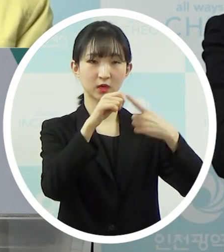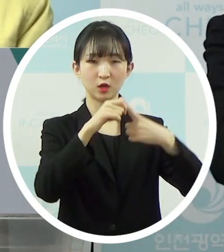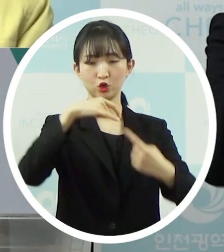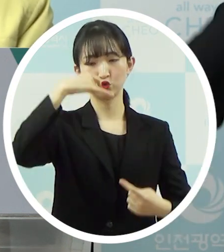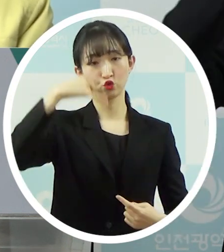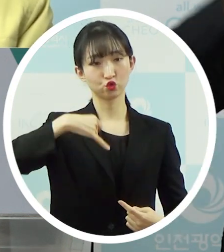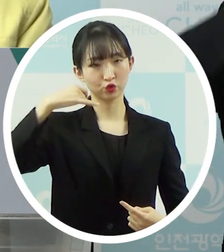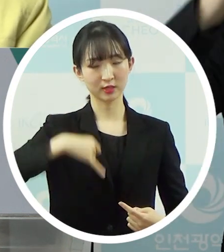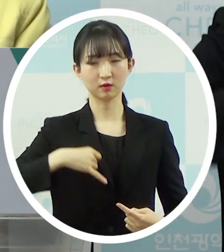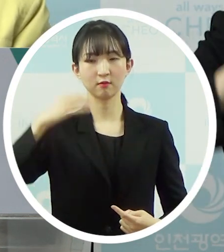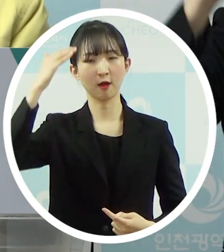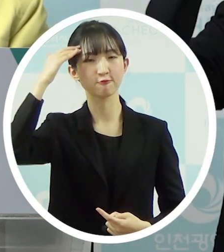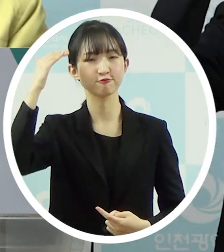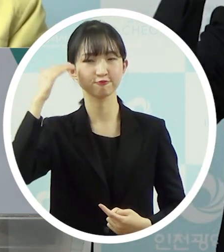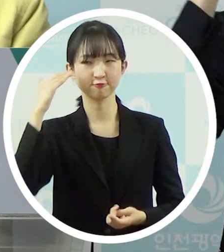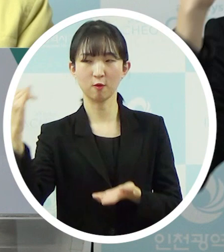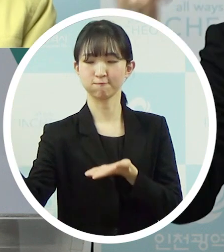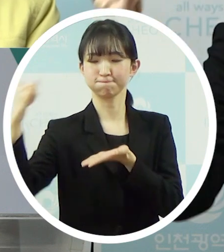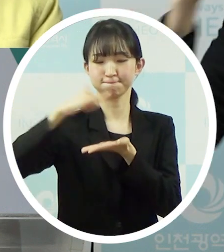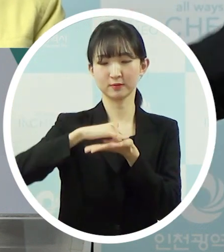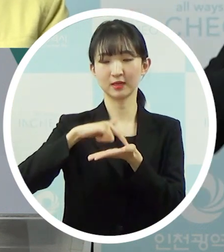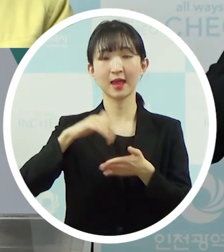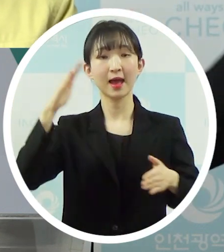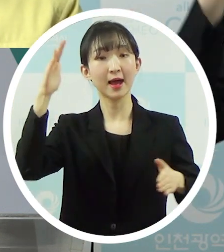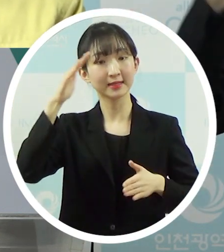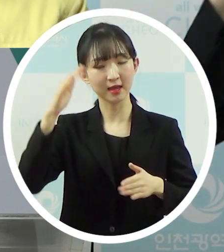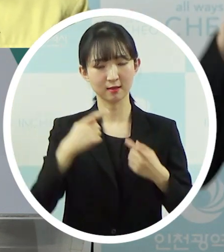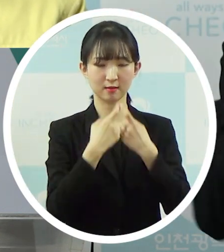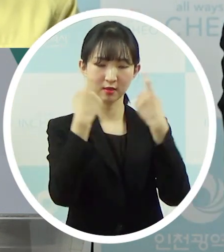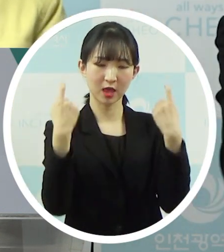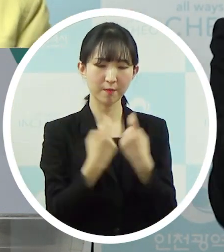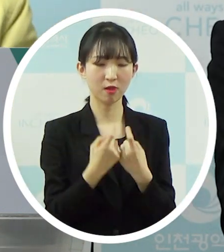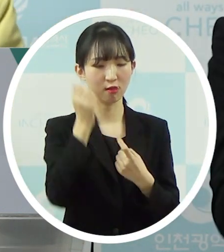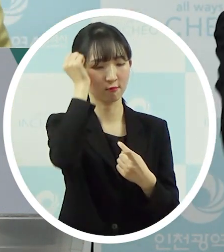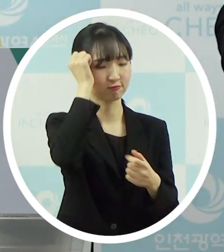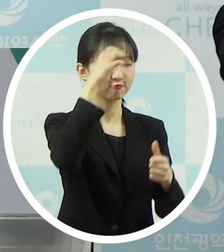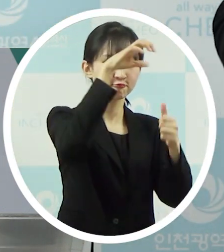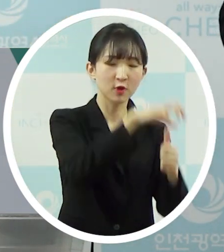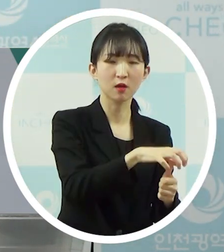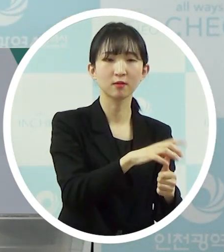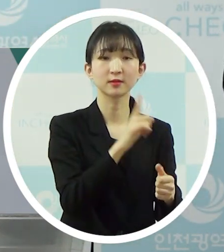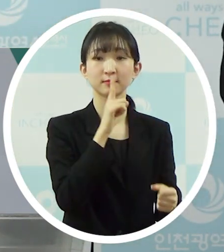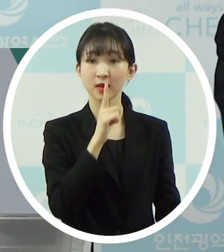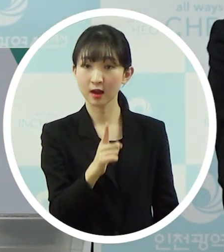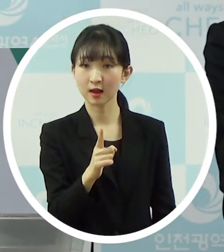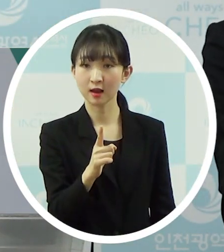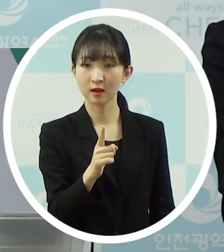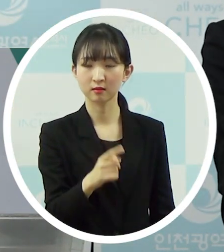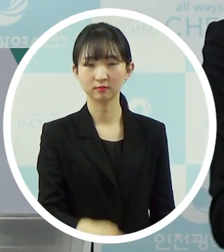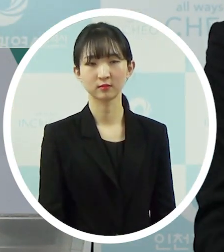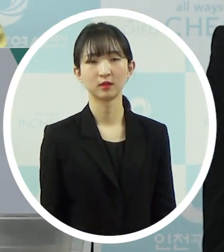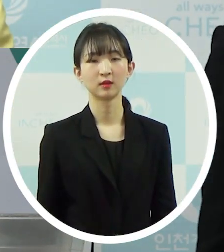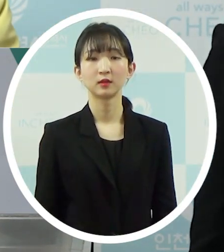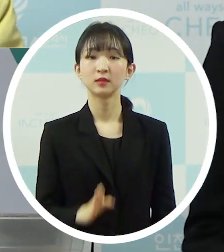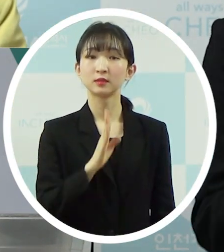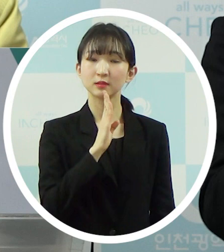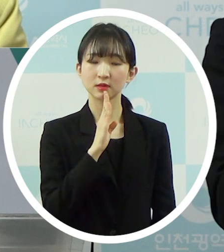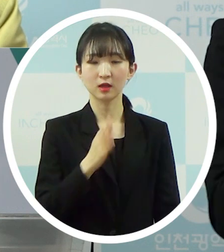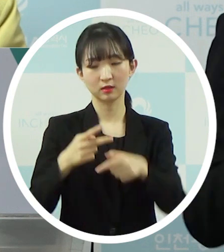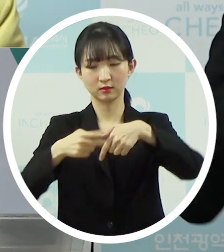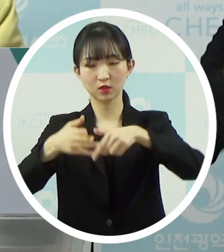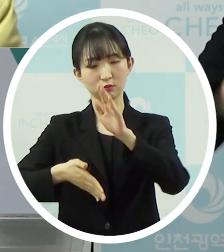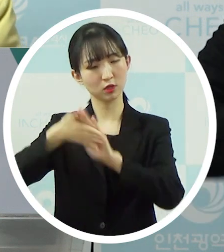입국 학생 중국 유학생에 대해서 개별 숙소 자유부라고 표현이 되어 있는데요. 실제 시에서 어떤